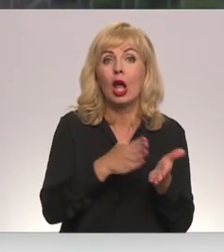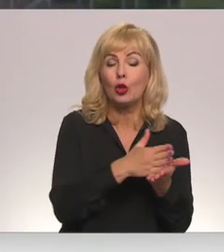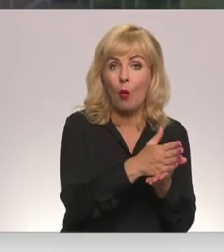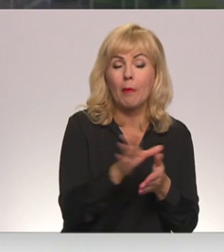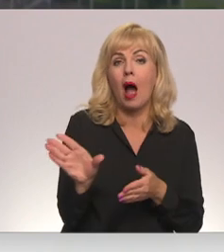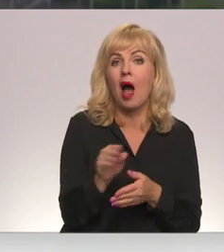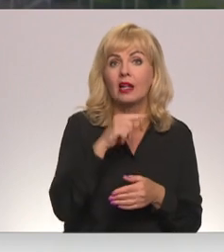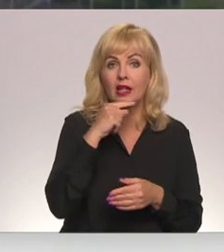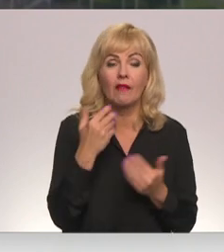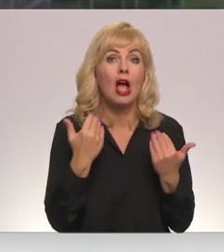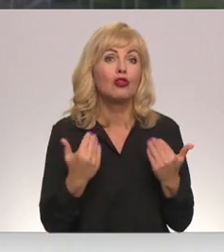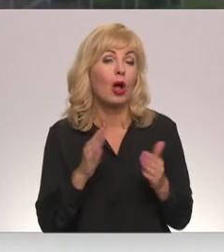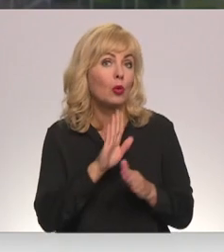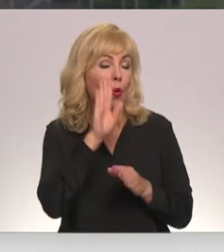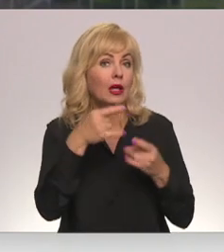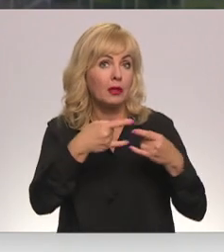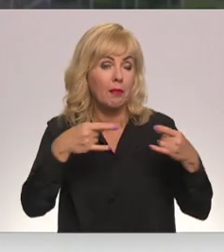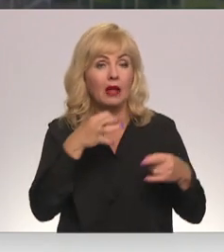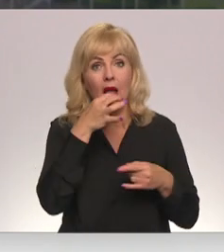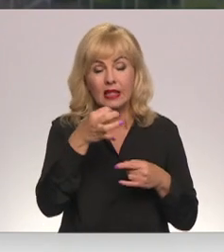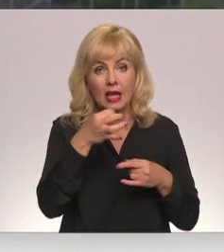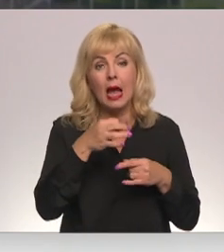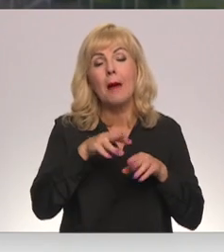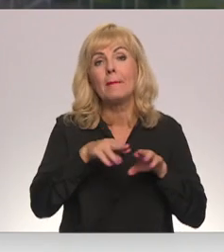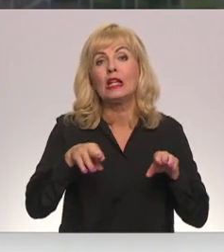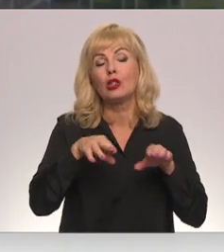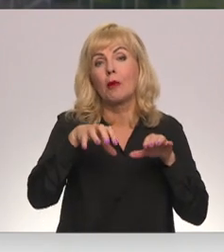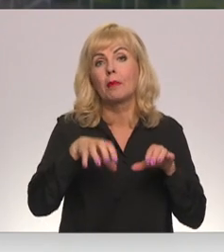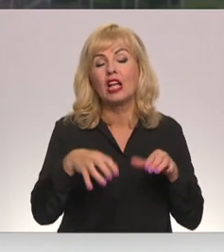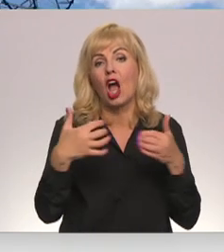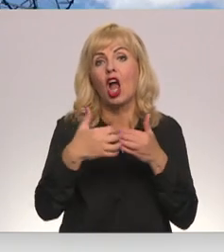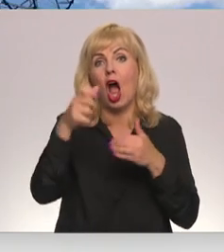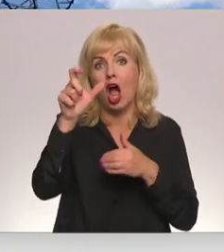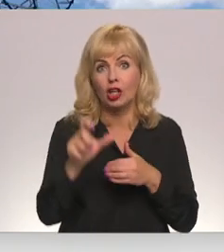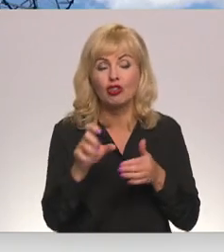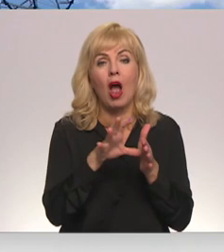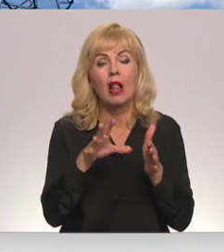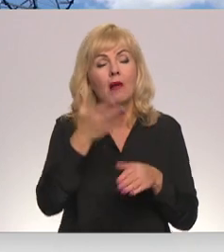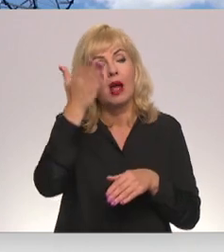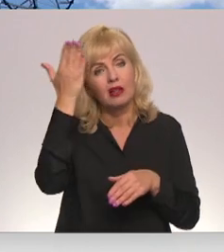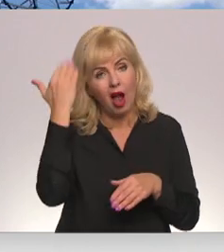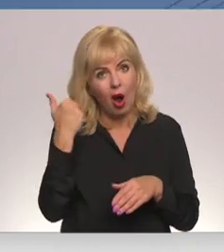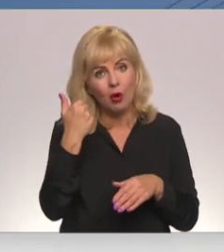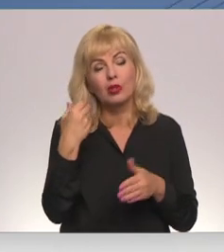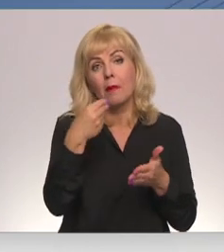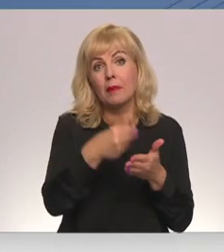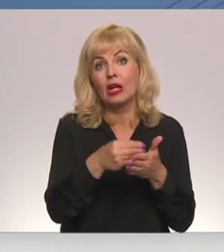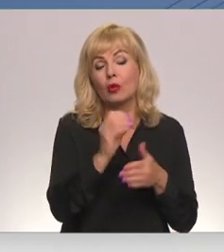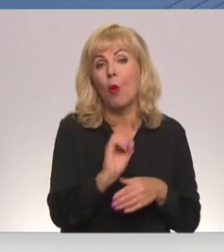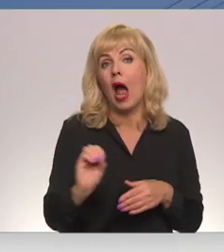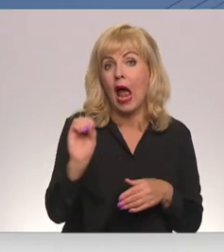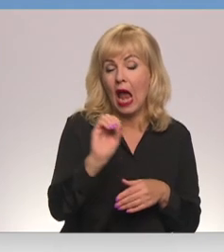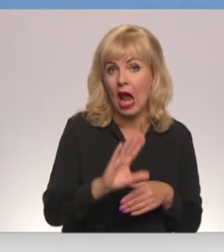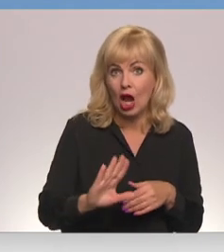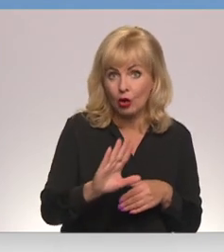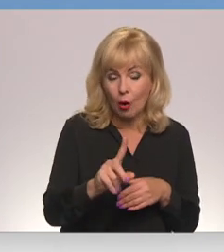ar Krieviju. Tā šodien raidījumā arī panurām sacīja ministru prezidents Krišāns Kariņš. Elektroenerģijas sen tiekot lielākoties pirkta no Eiropas partneriem